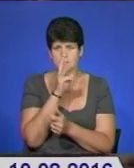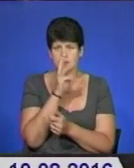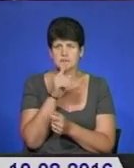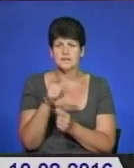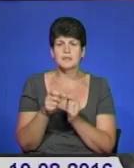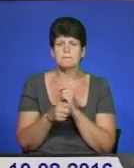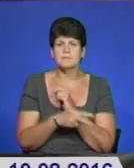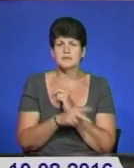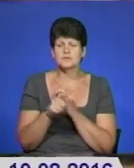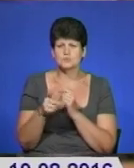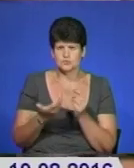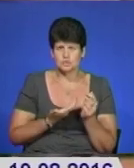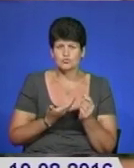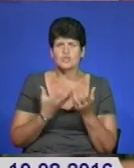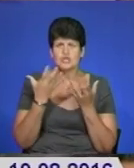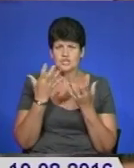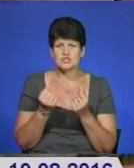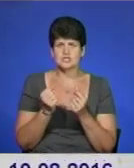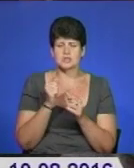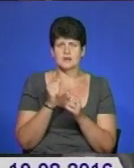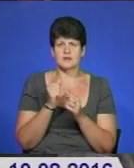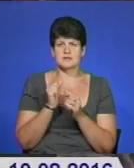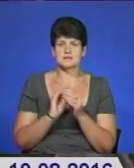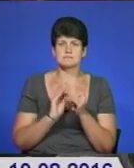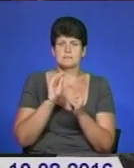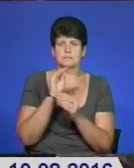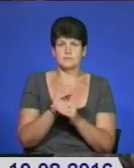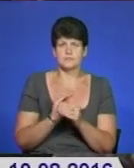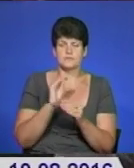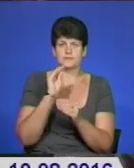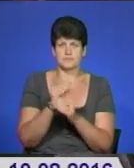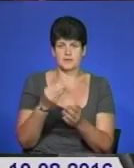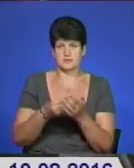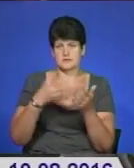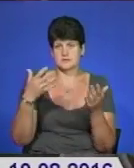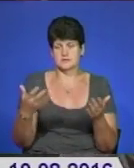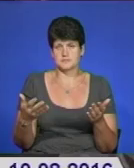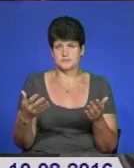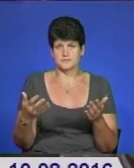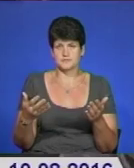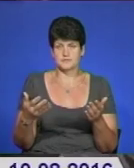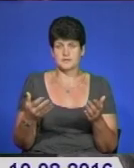зобожили живуть, щоб підняти тарифи на воду. Воно все одно ще буде менше,